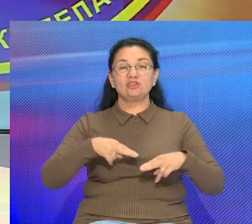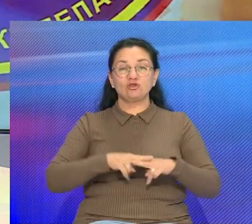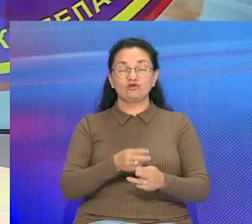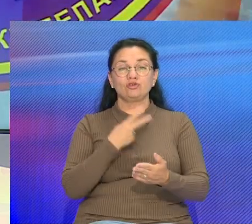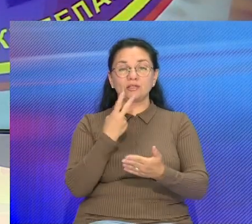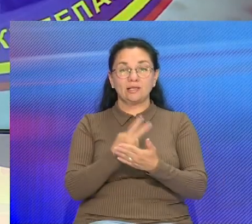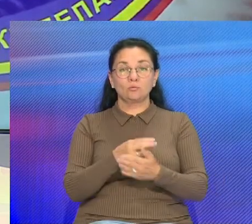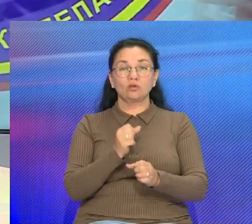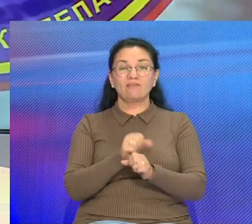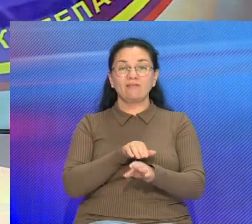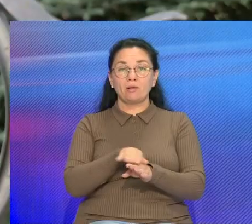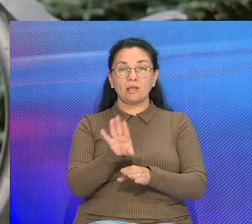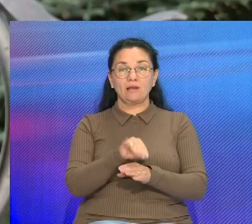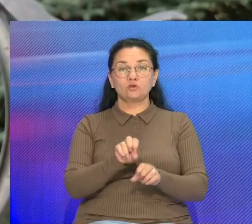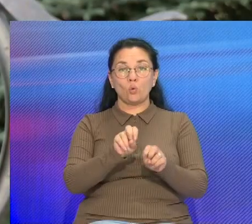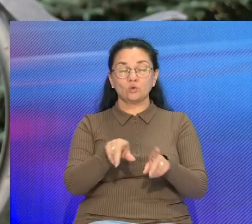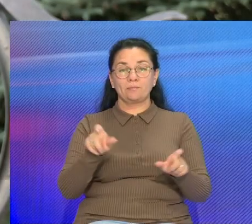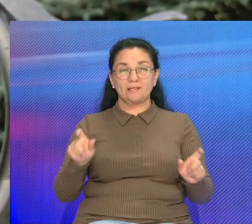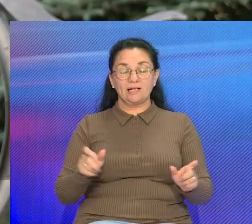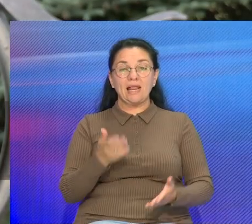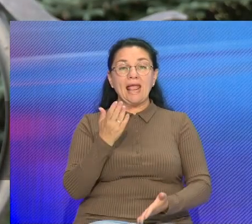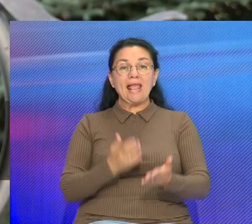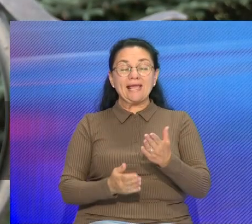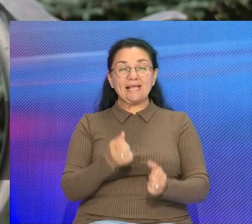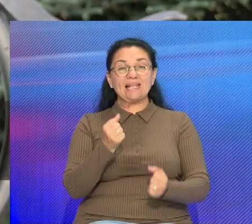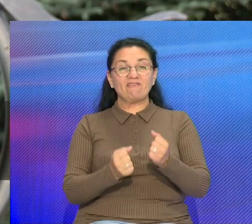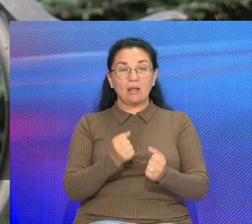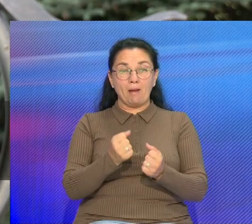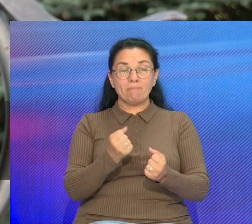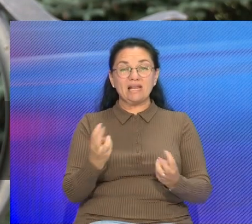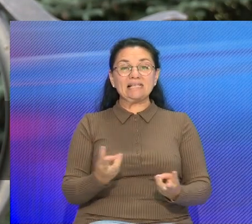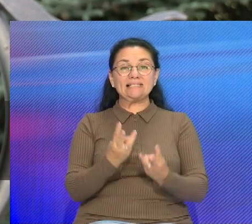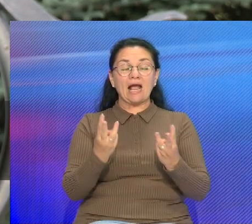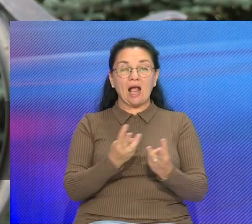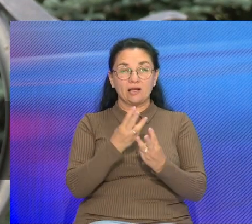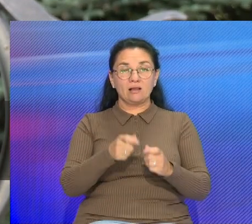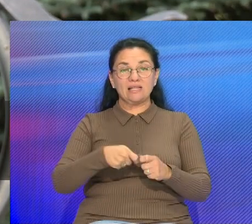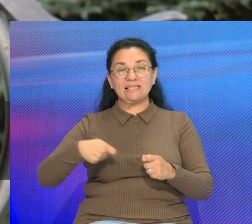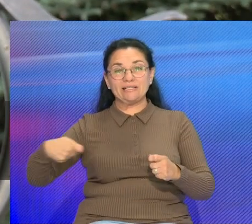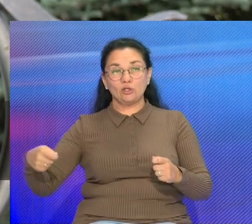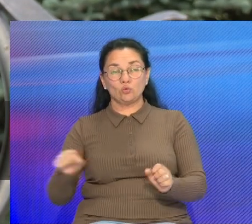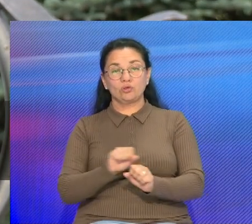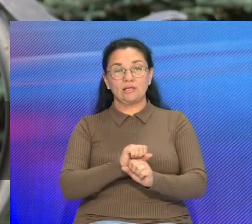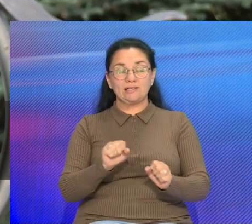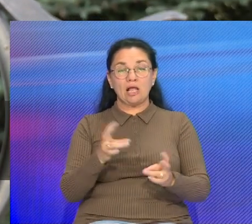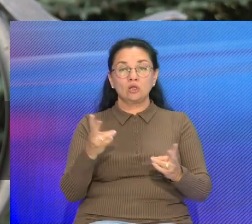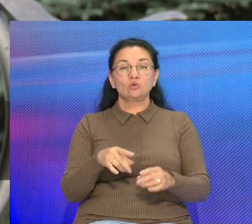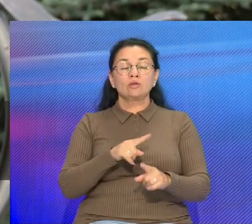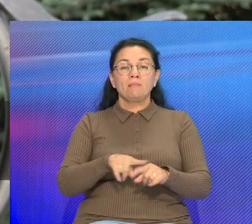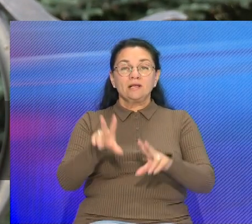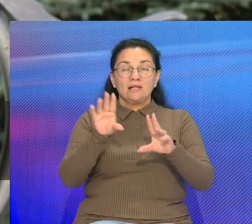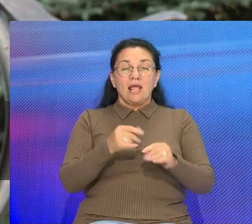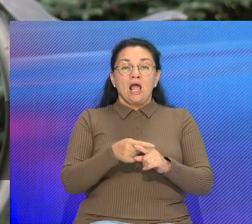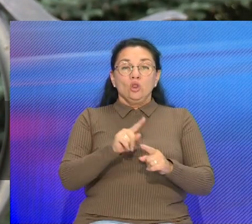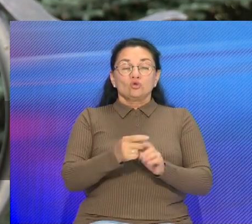специалистов Если автомобиль загорелся, не медлите и принимайте меры по его тушению Вызывайте